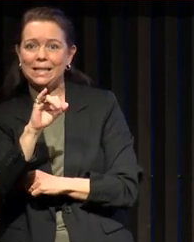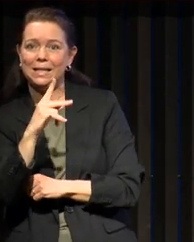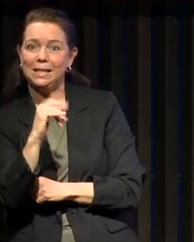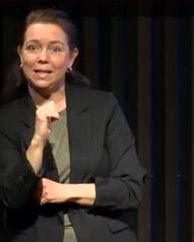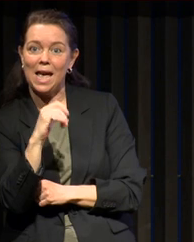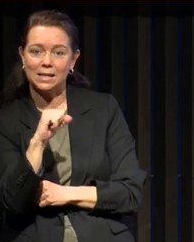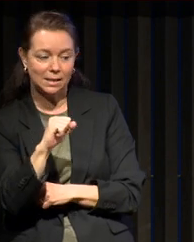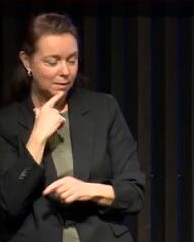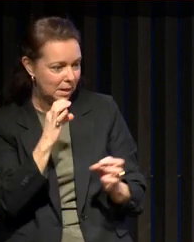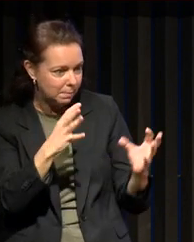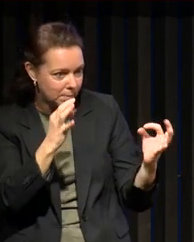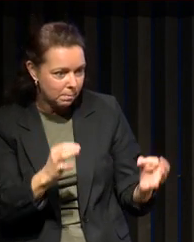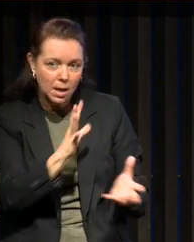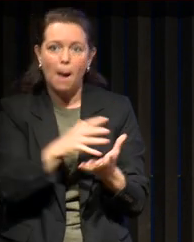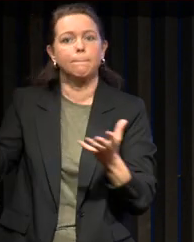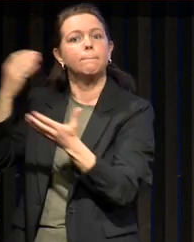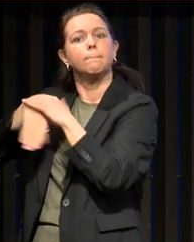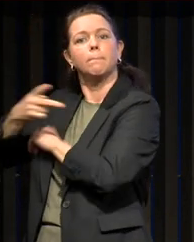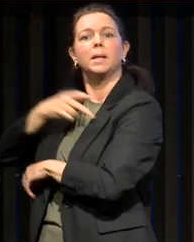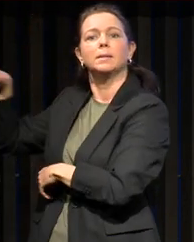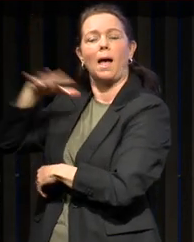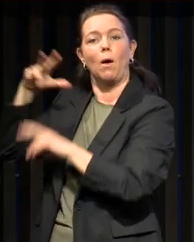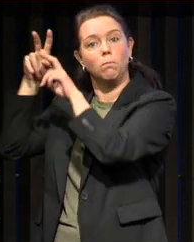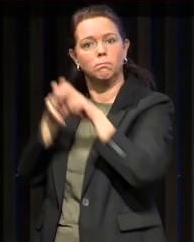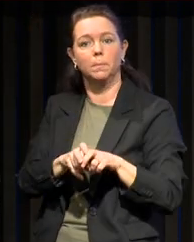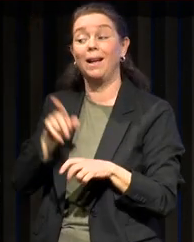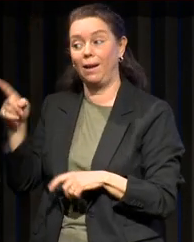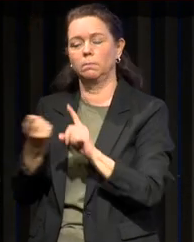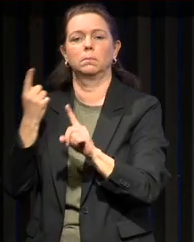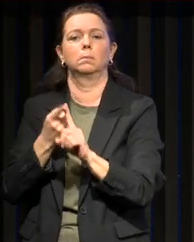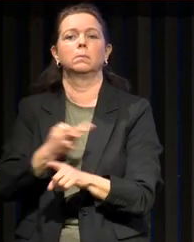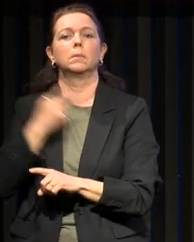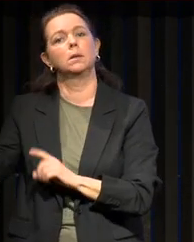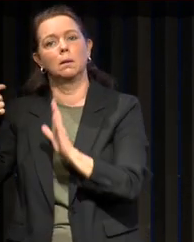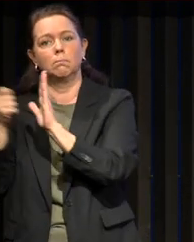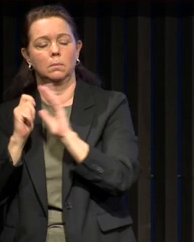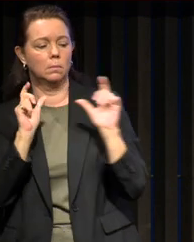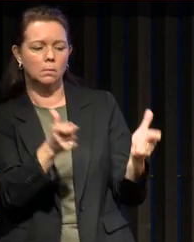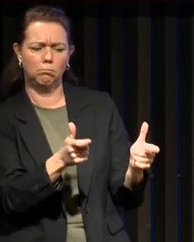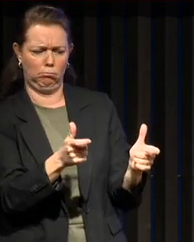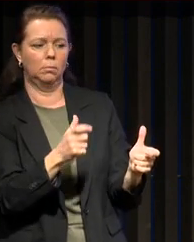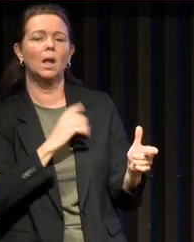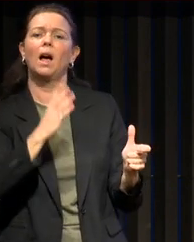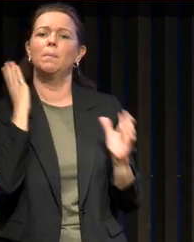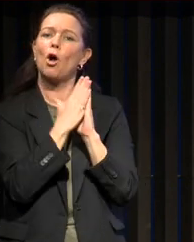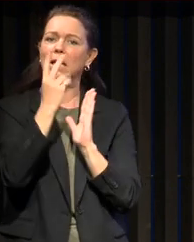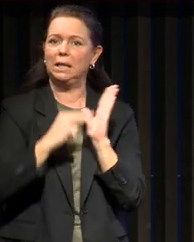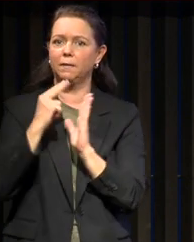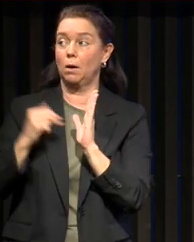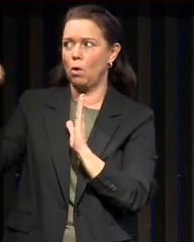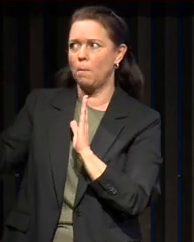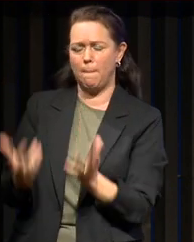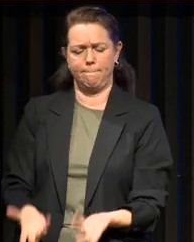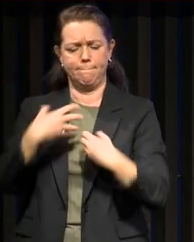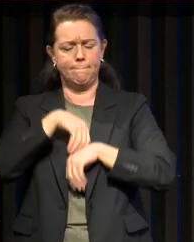ce moment-là où se passe, en fait, un élément important. La médecine s'approprie l'aspect mécanistique des romans de l'époque. Ils voulaient asseoir la pratique